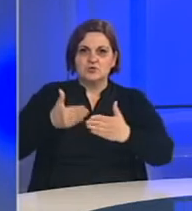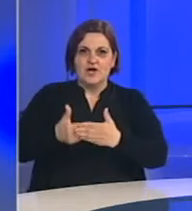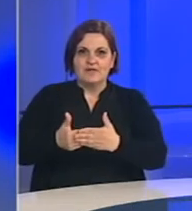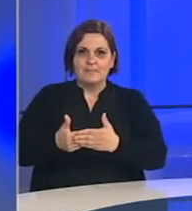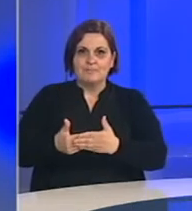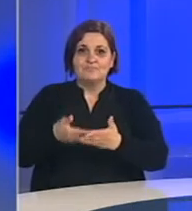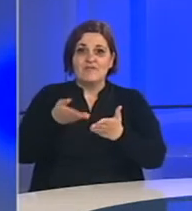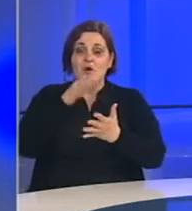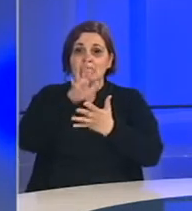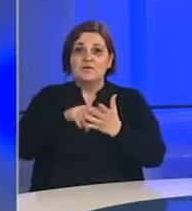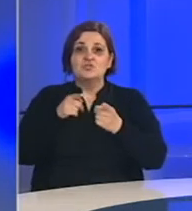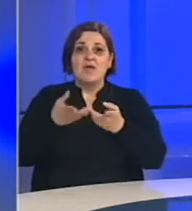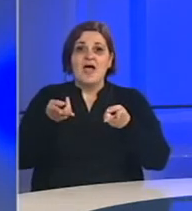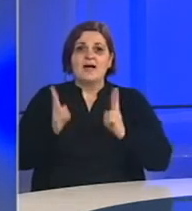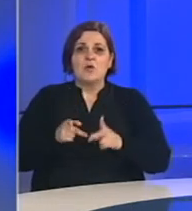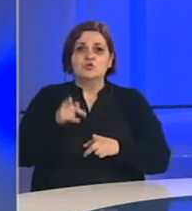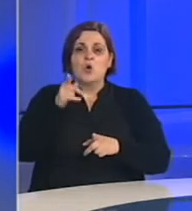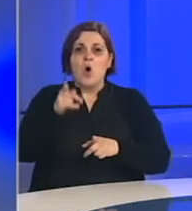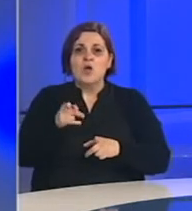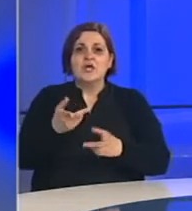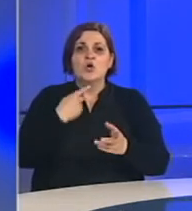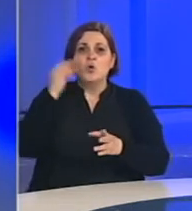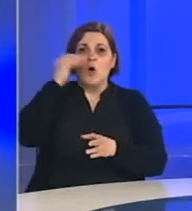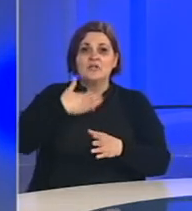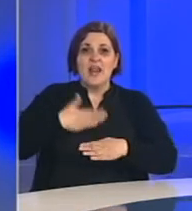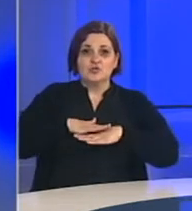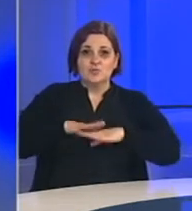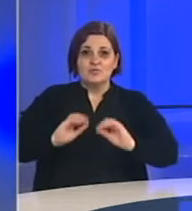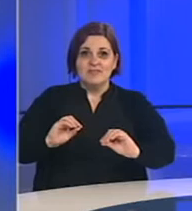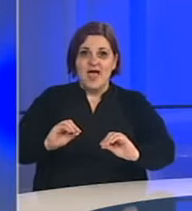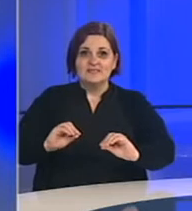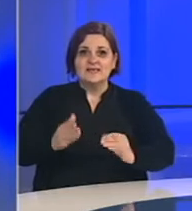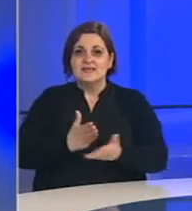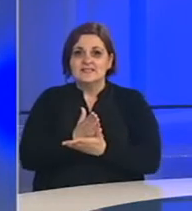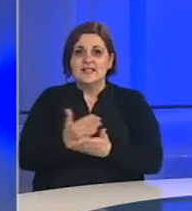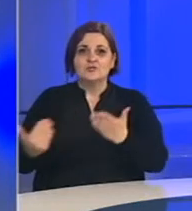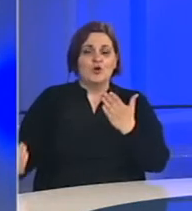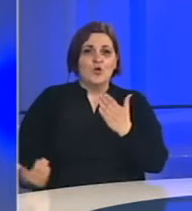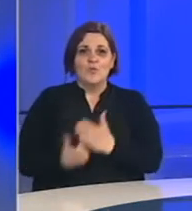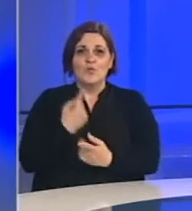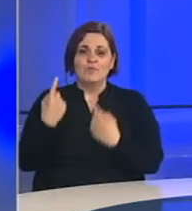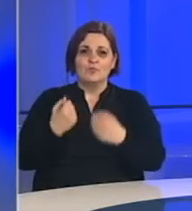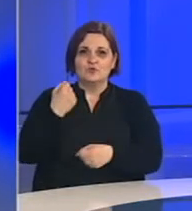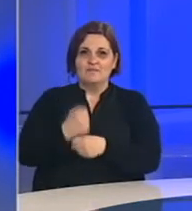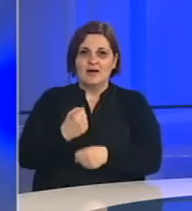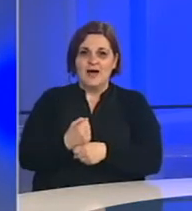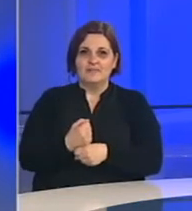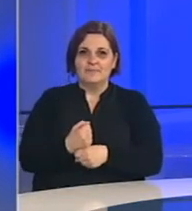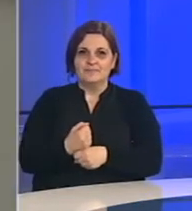prilagođavanja. Evo priča o tome kako su se oni koji obrazuju našu djecu snašli u novim uslovima rada.